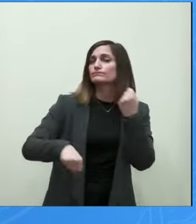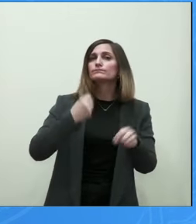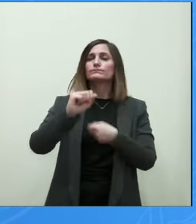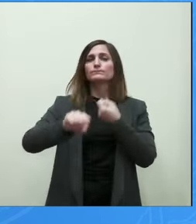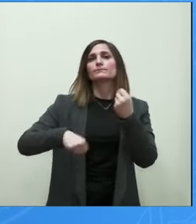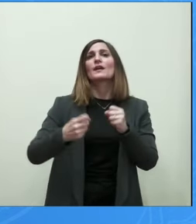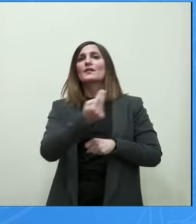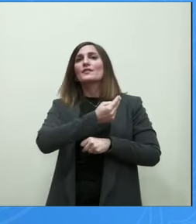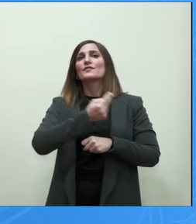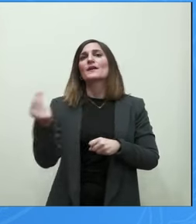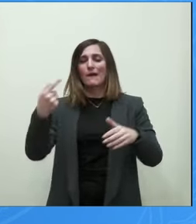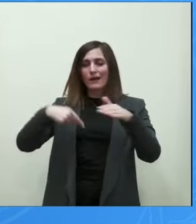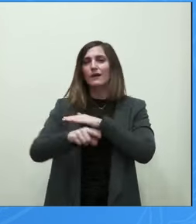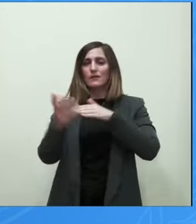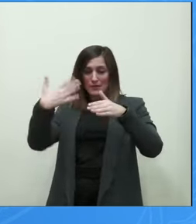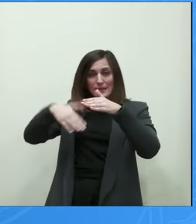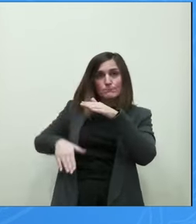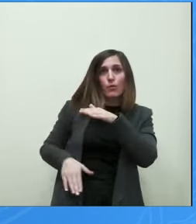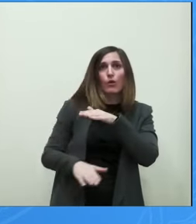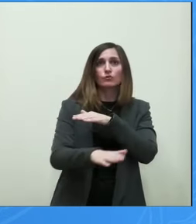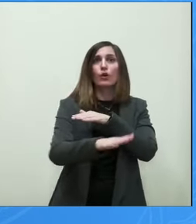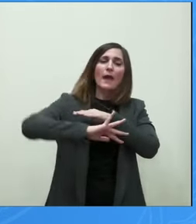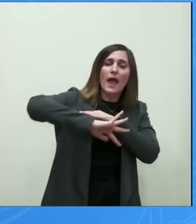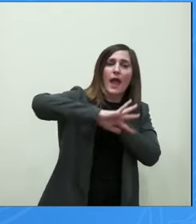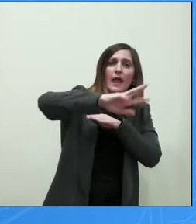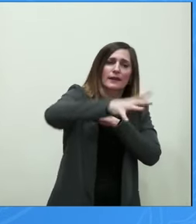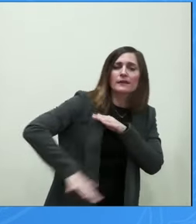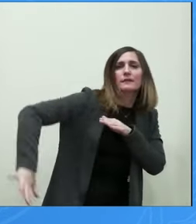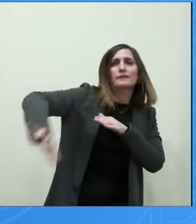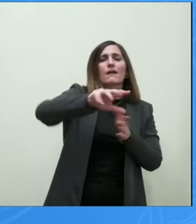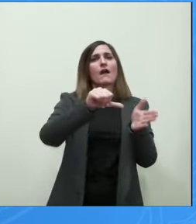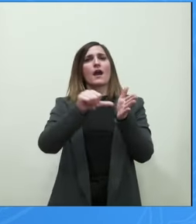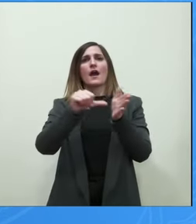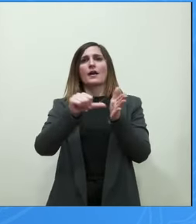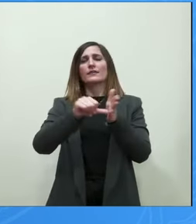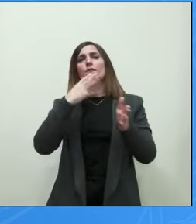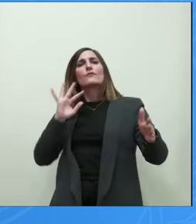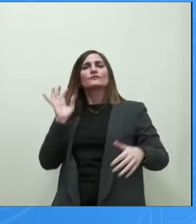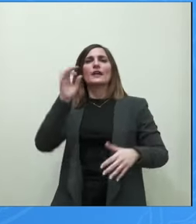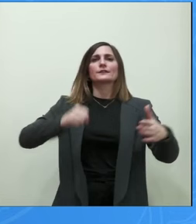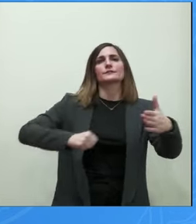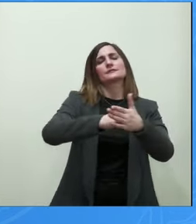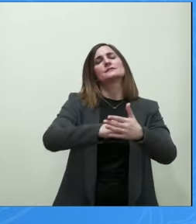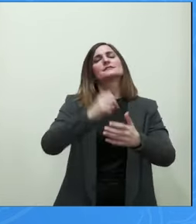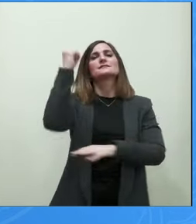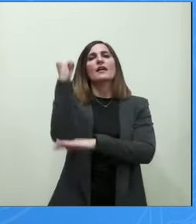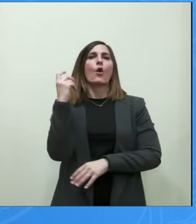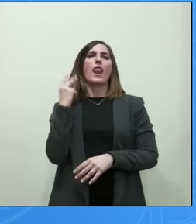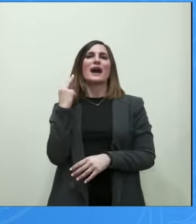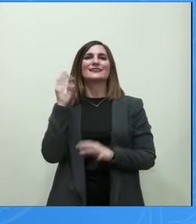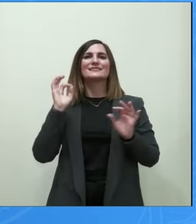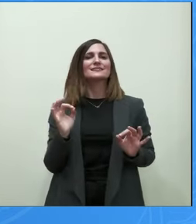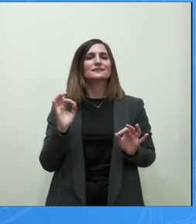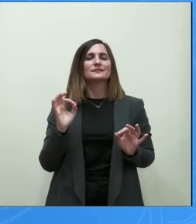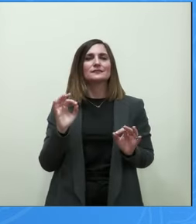υπογειοποίηση των γραμμών έως όλη την έκταση της Αθήνας γιατί σταματούν στο αθμό λαρίσεις ή αν θα σκάψουμε